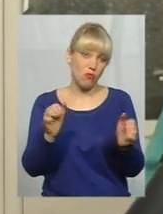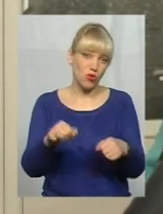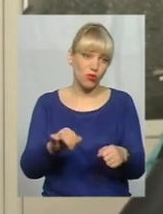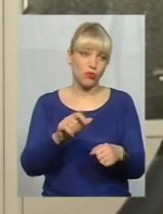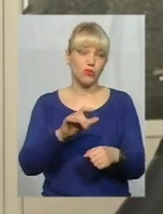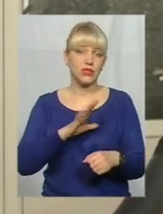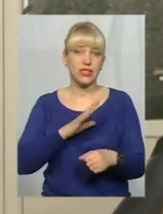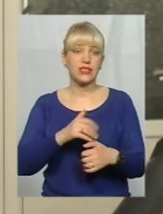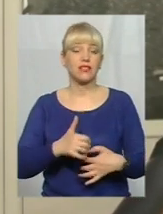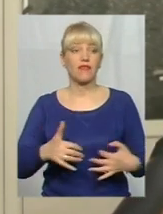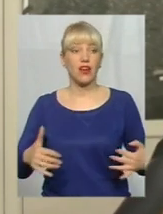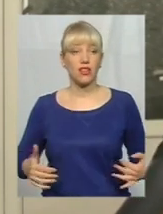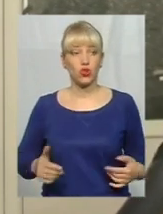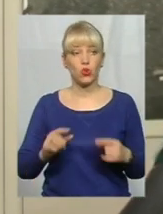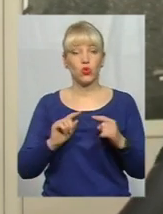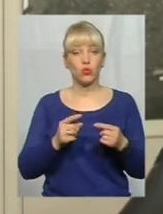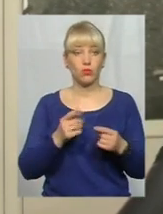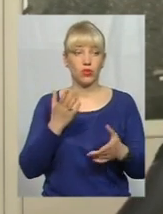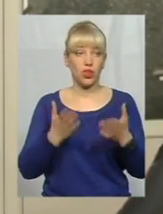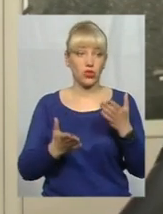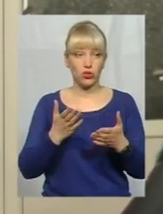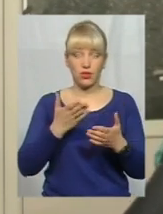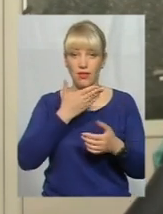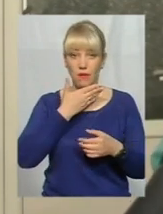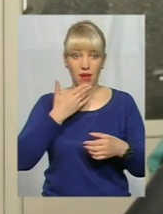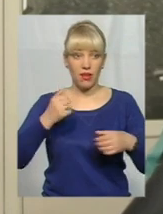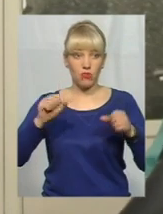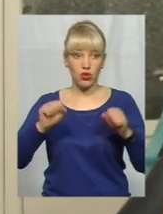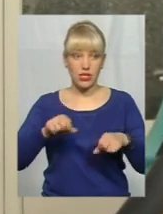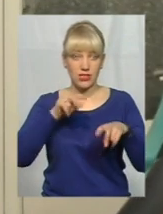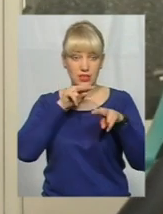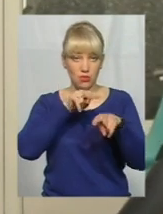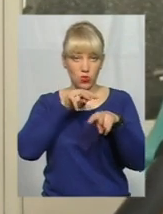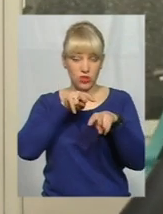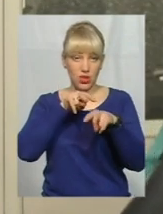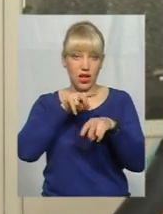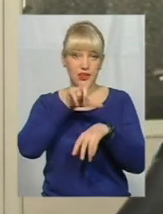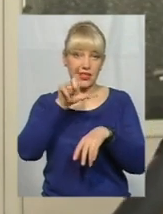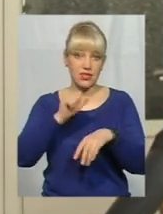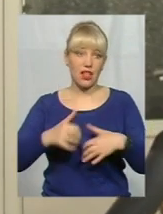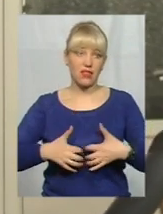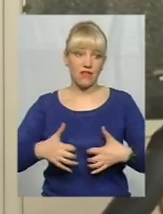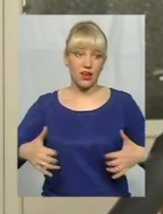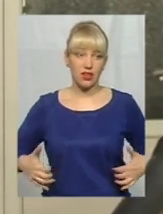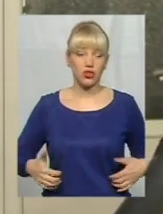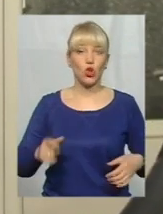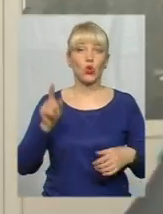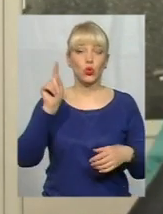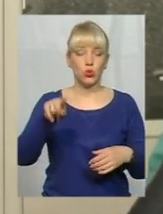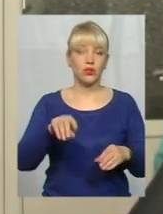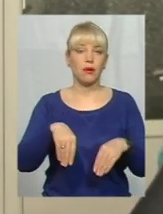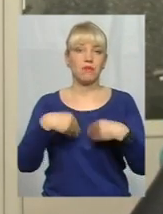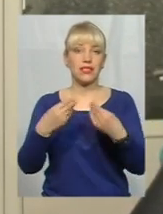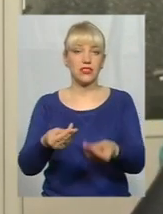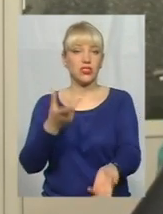твариною. Тому, якщо нема можливості спостерігати за твариною, тоді призначаються щеплення.